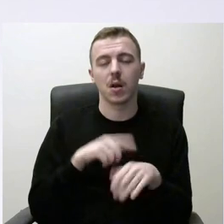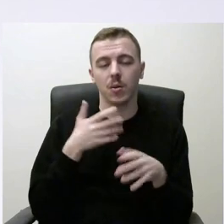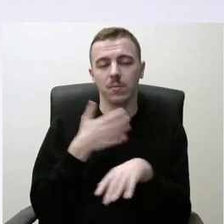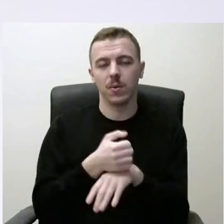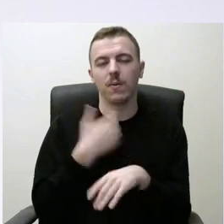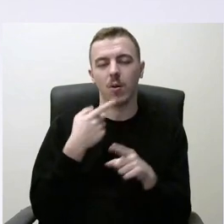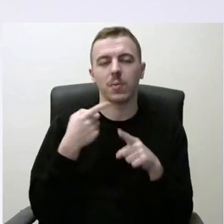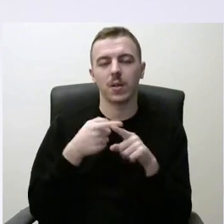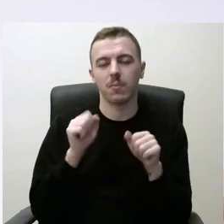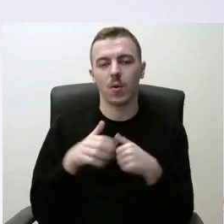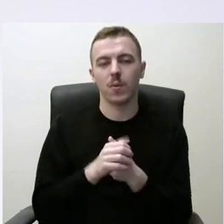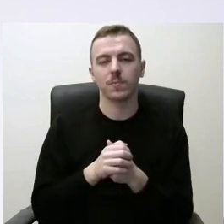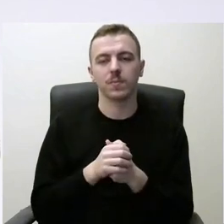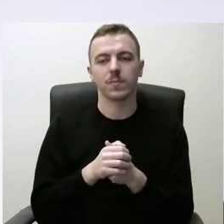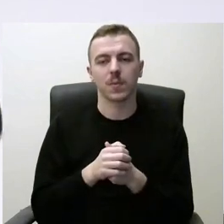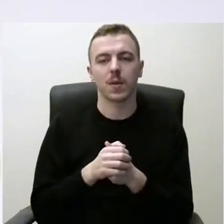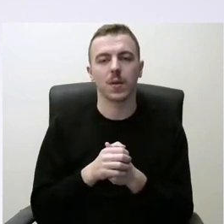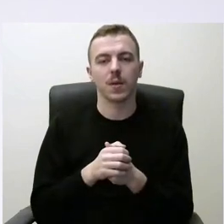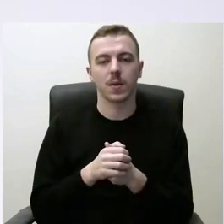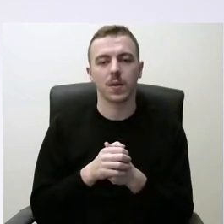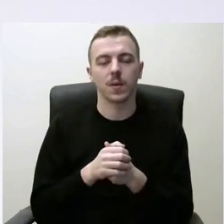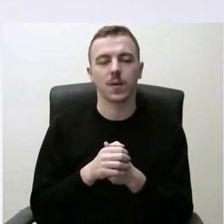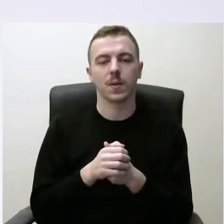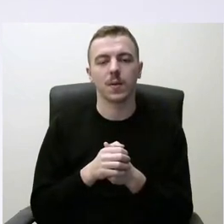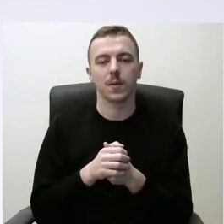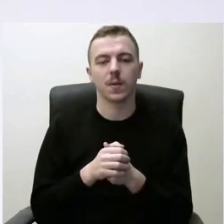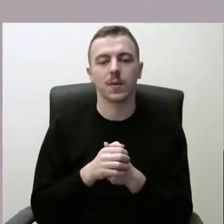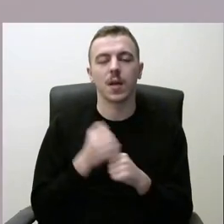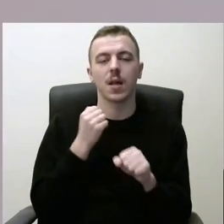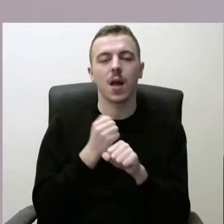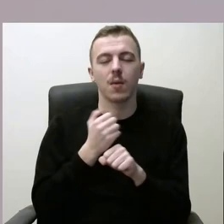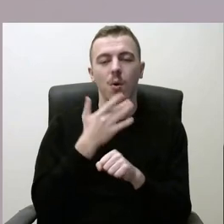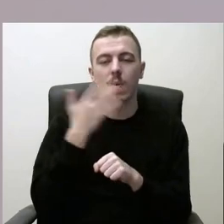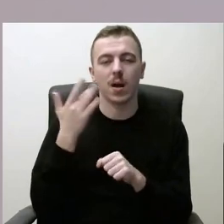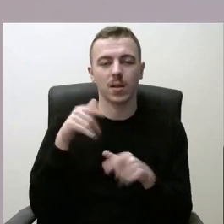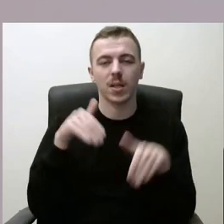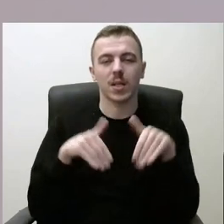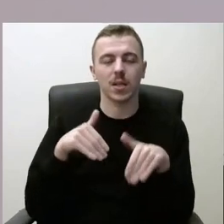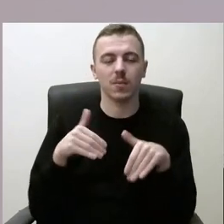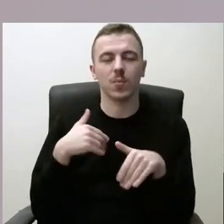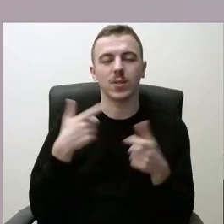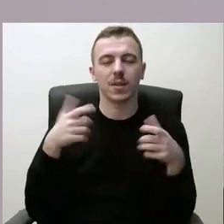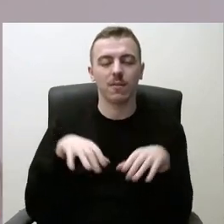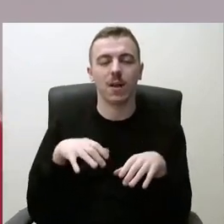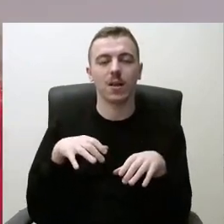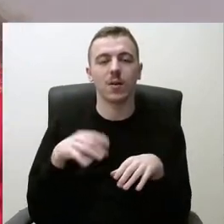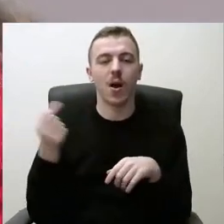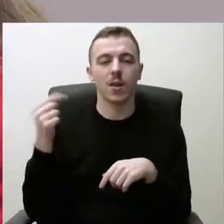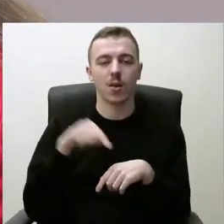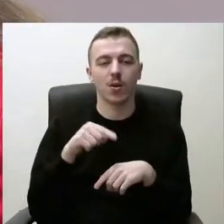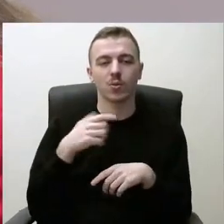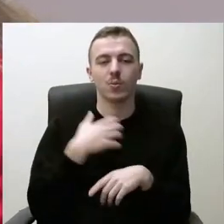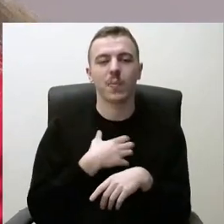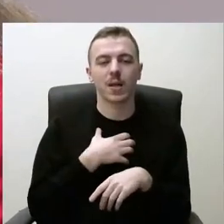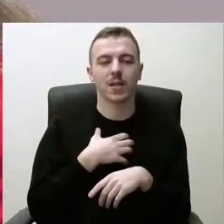pridėsiu tas sekundės. Prašau. Darbo partija iš šios rinkimus savivaldos eina su pagrindinė